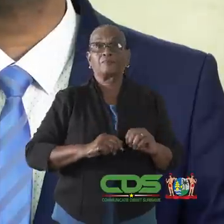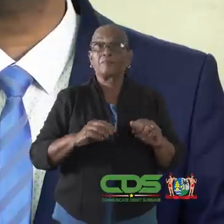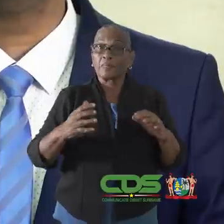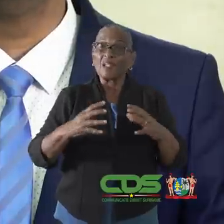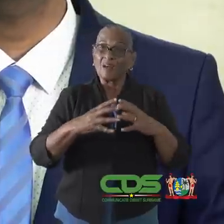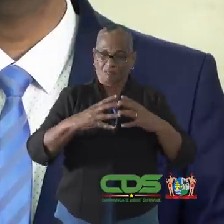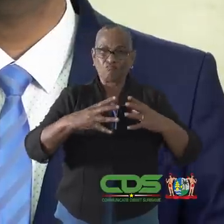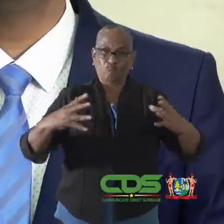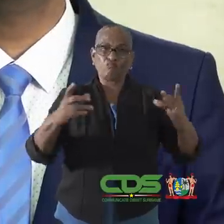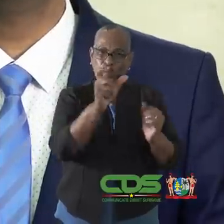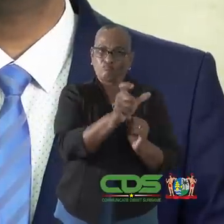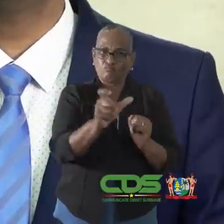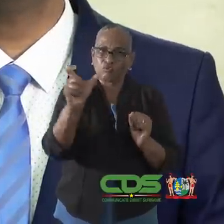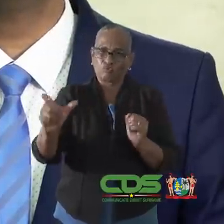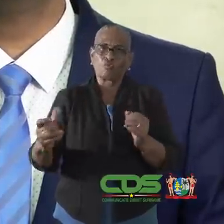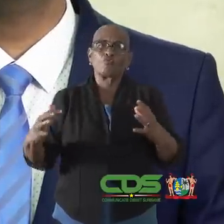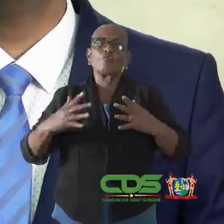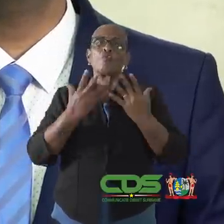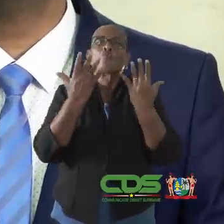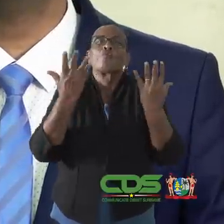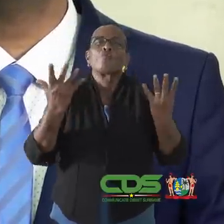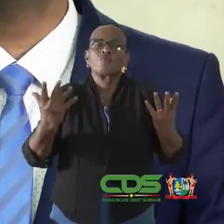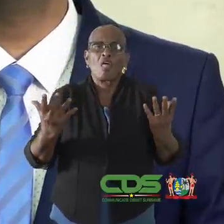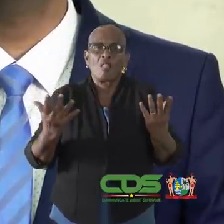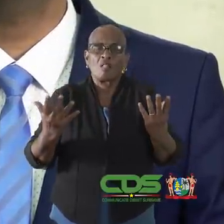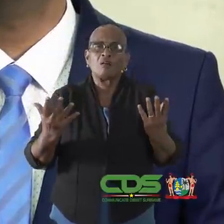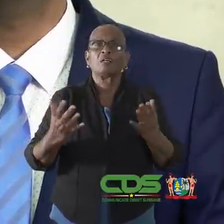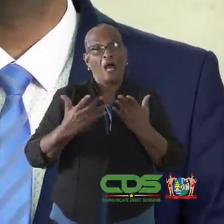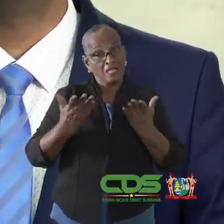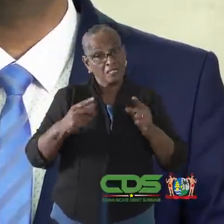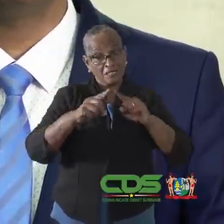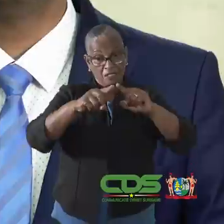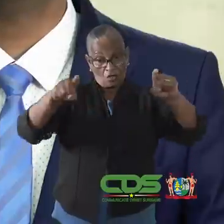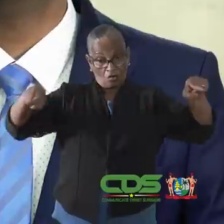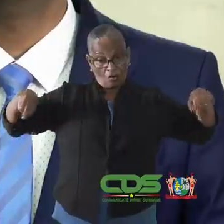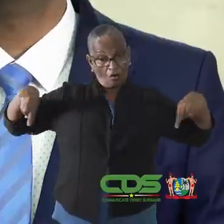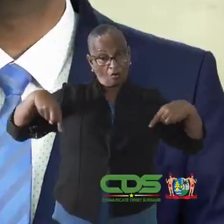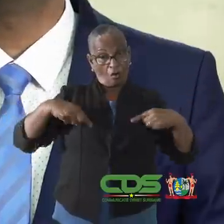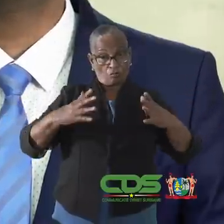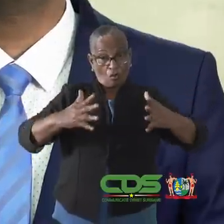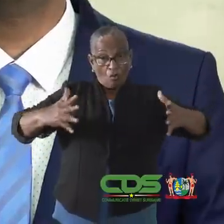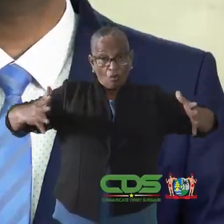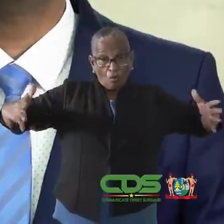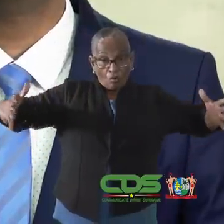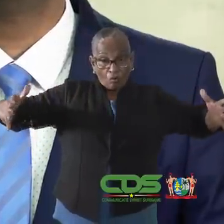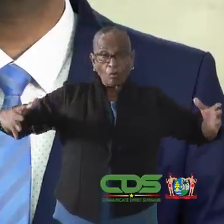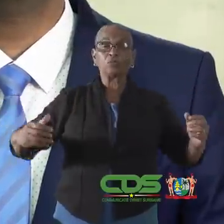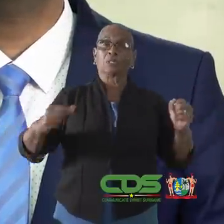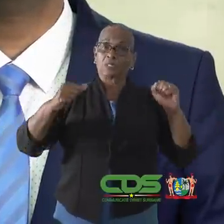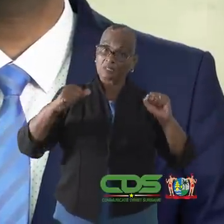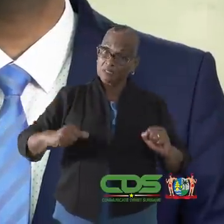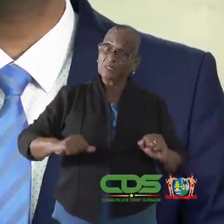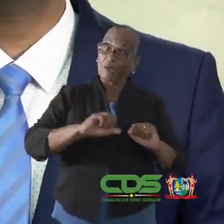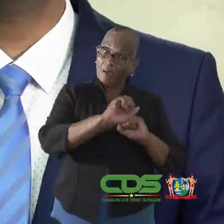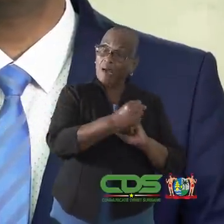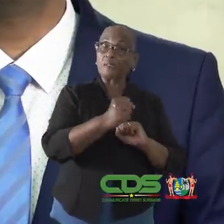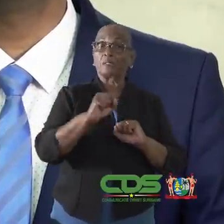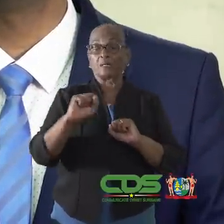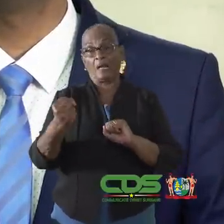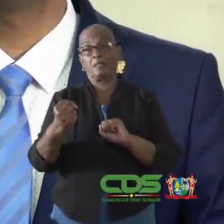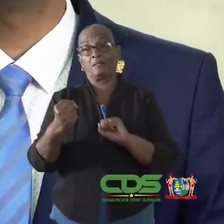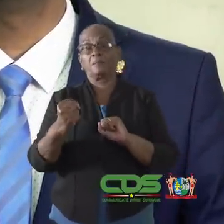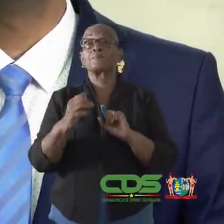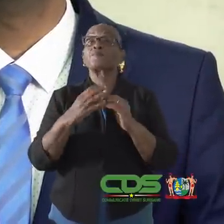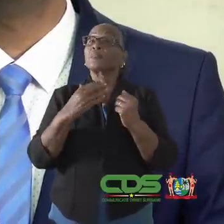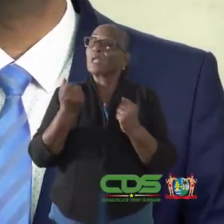Het aantal toegestaan aanwezige personen wordt bepaald door de beschikbare capaciteit van desbetreffende